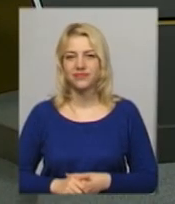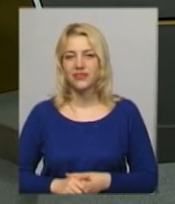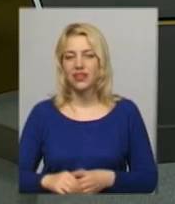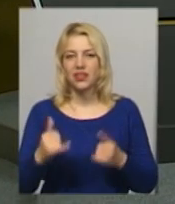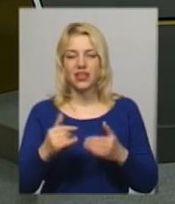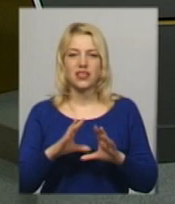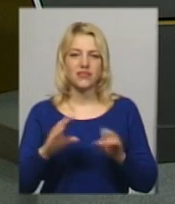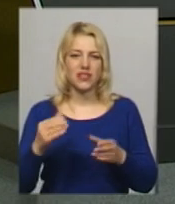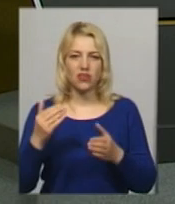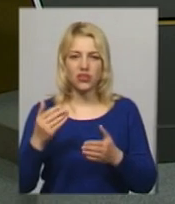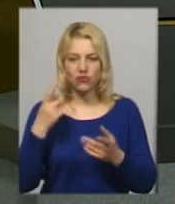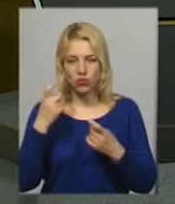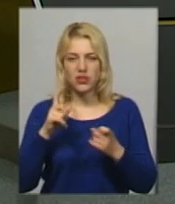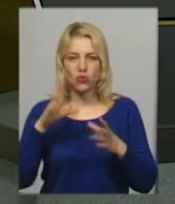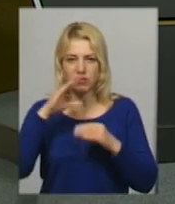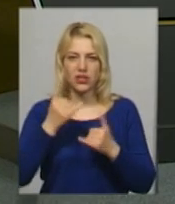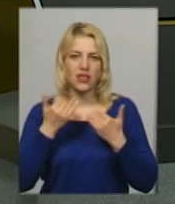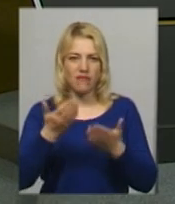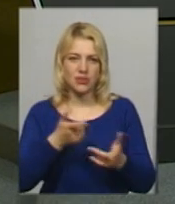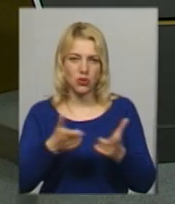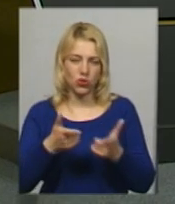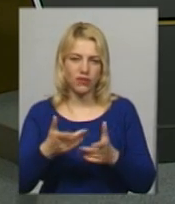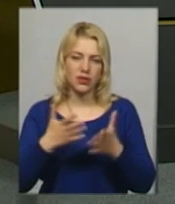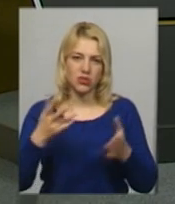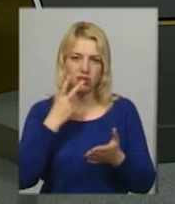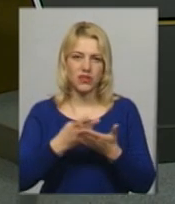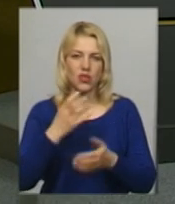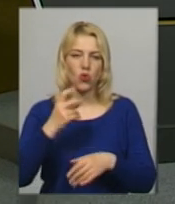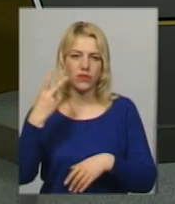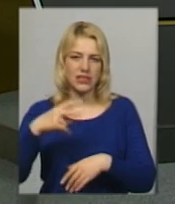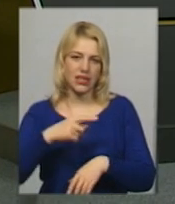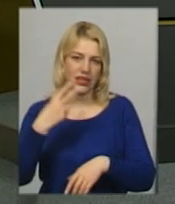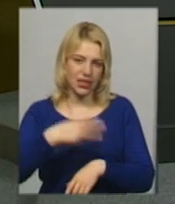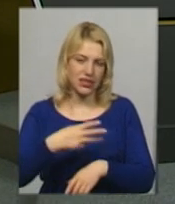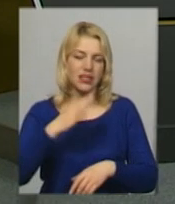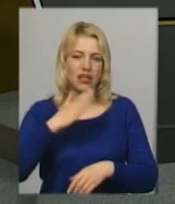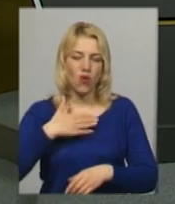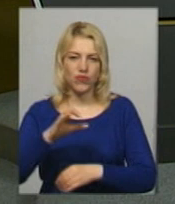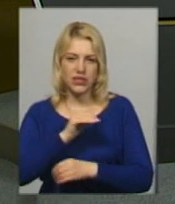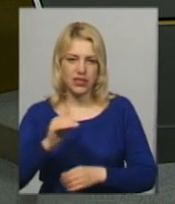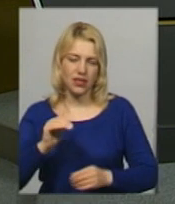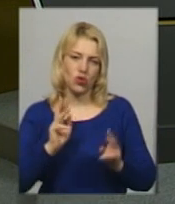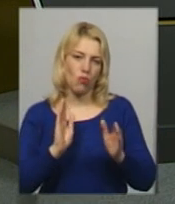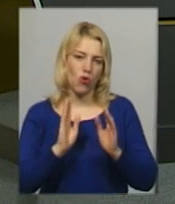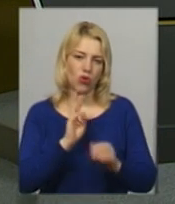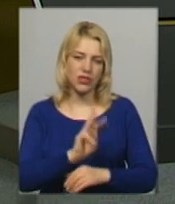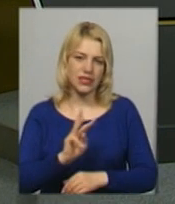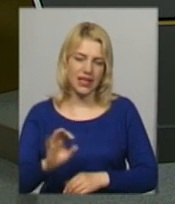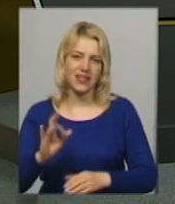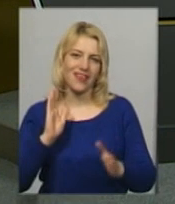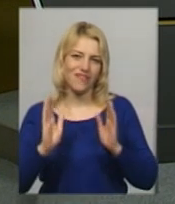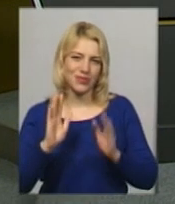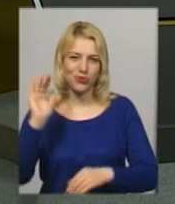Наразі це всі новини, які ми встигли для вас підготувати. Більше дивіться о 20.30, а також на нашому офіційному сайті та сторінці у Фейсбук.